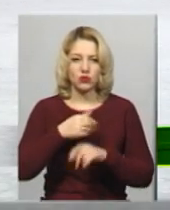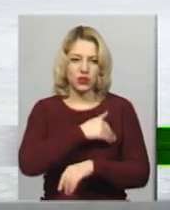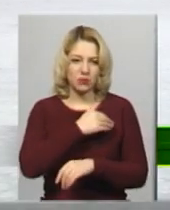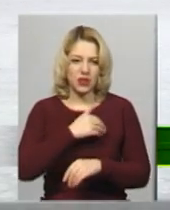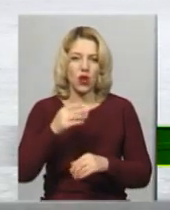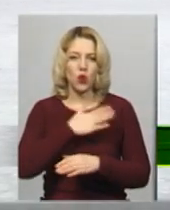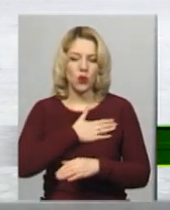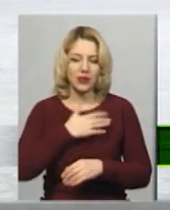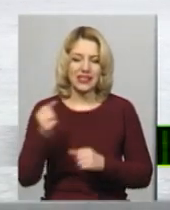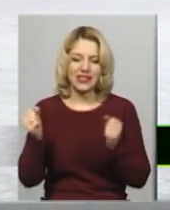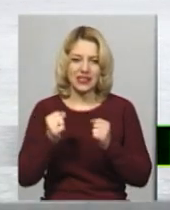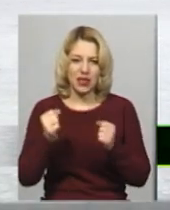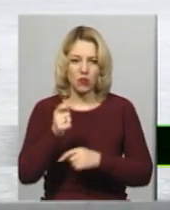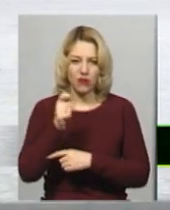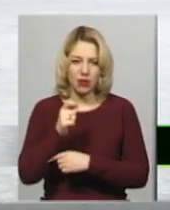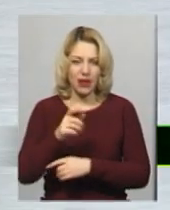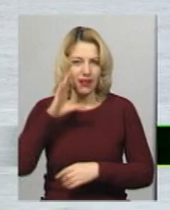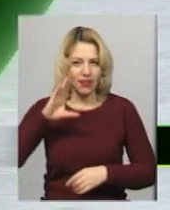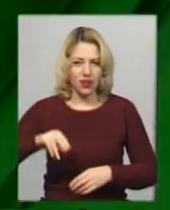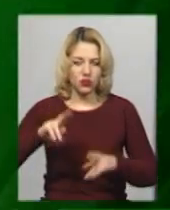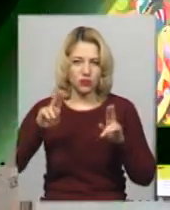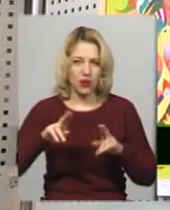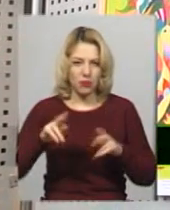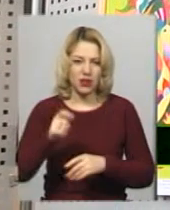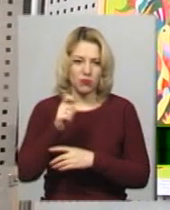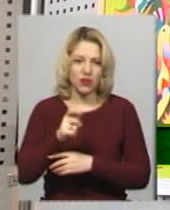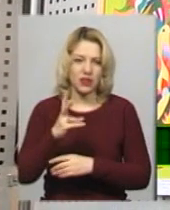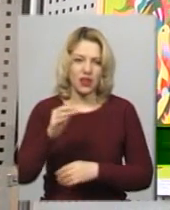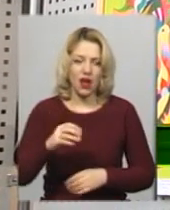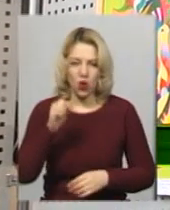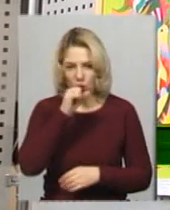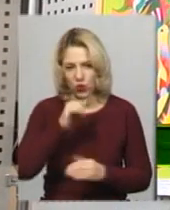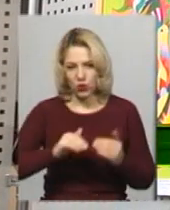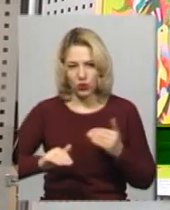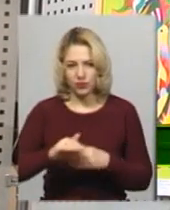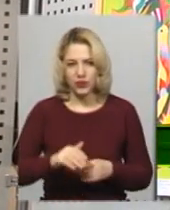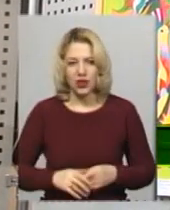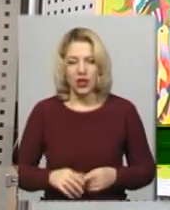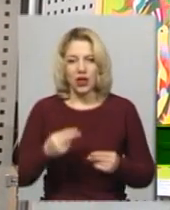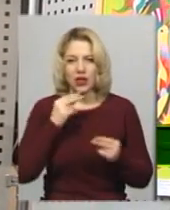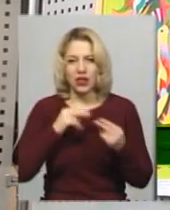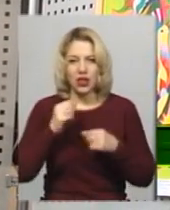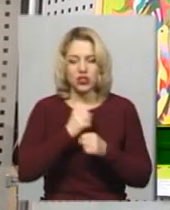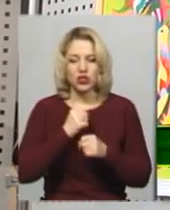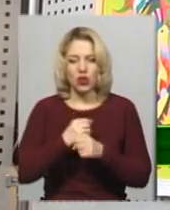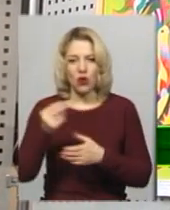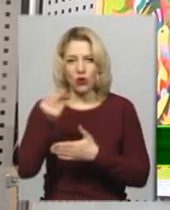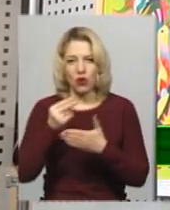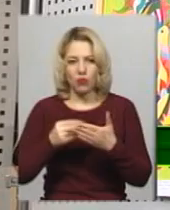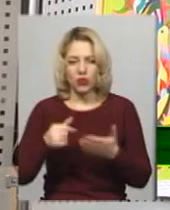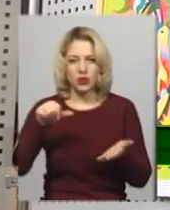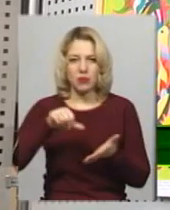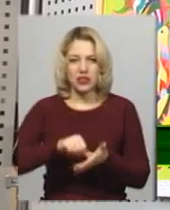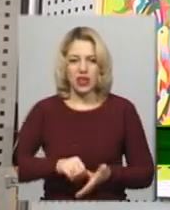зимової рибалки нехтують правилами перебування на льоду. Кращі роботи майстрів самчиківського розпису представили сьогодні в Музеї